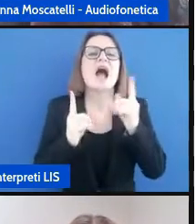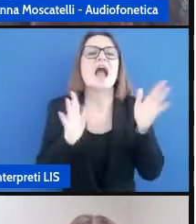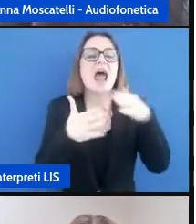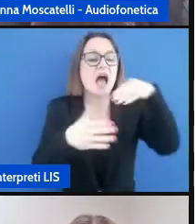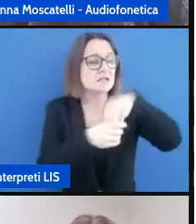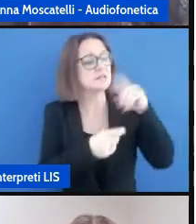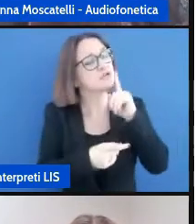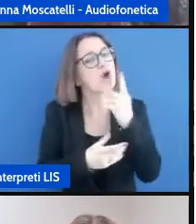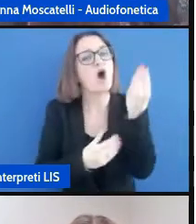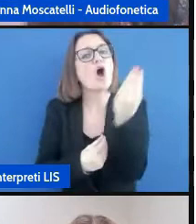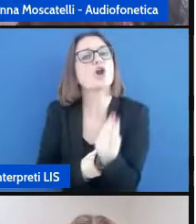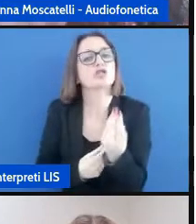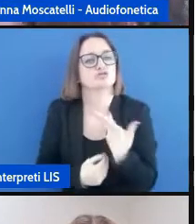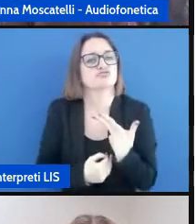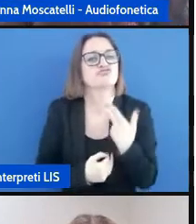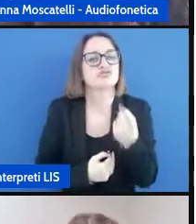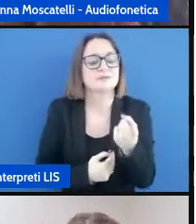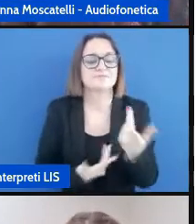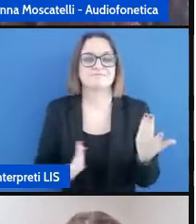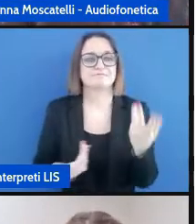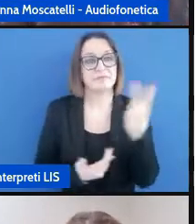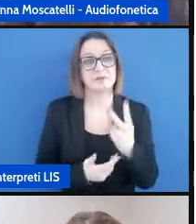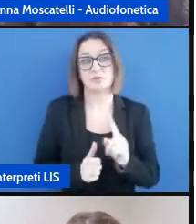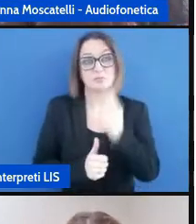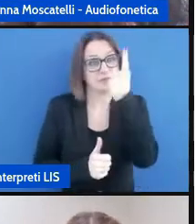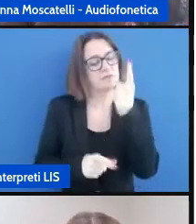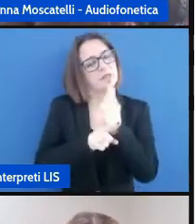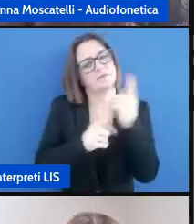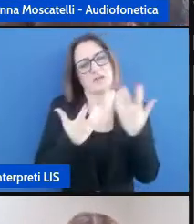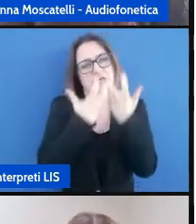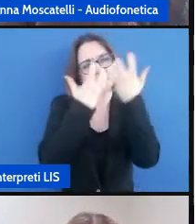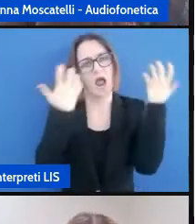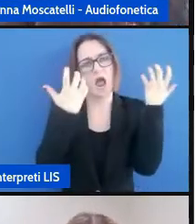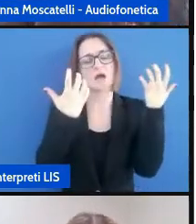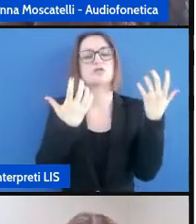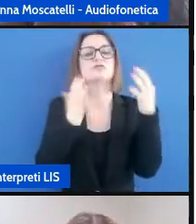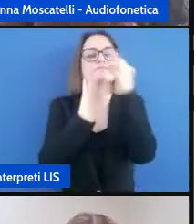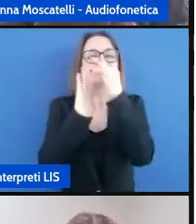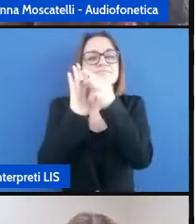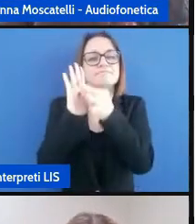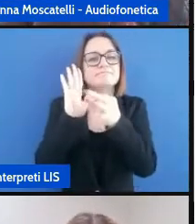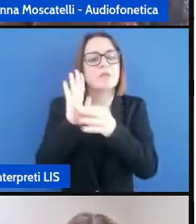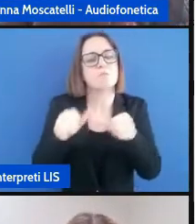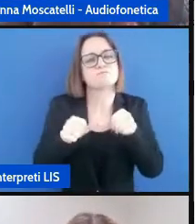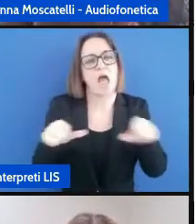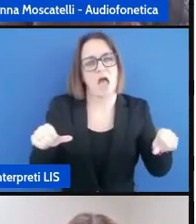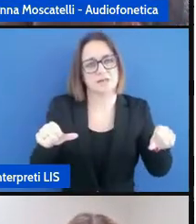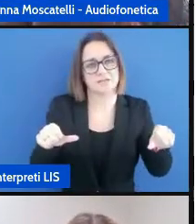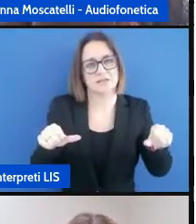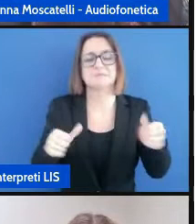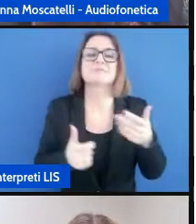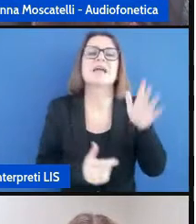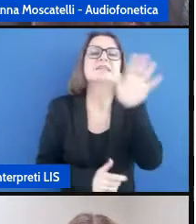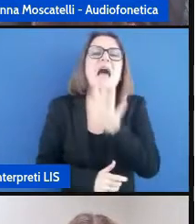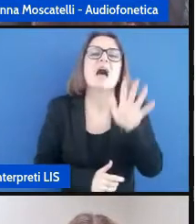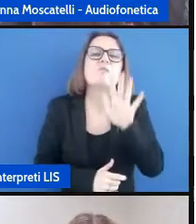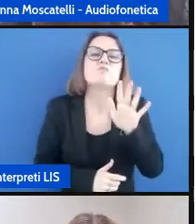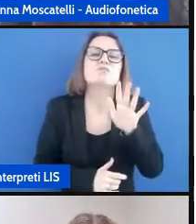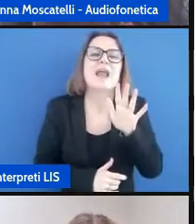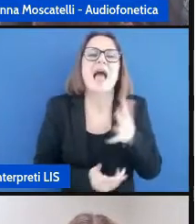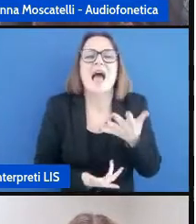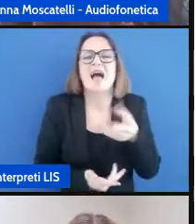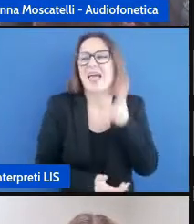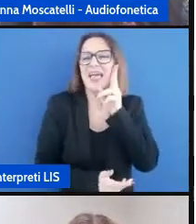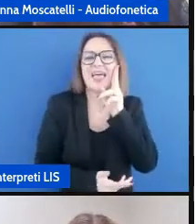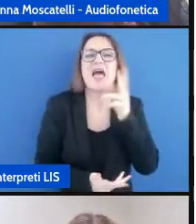innanzitutto devo avere ben chiaro determinati elementi sembra banale ma bisogna comunque